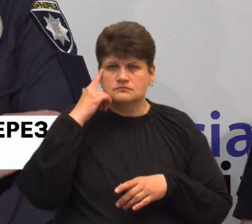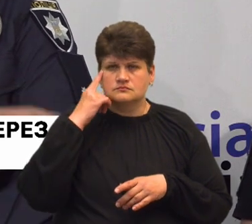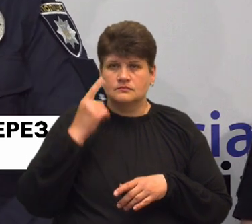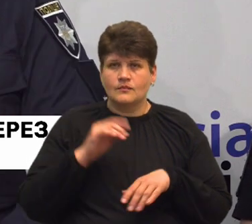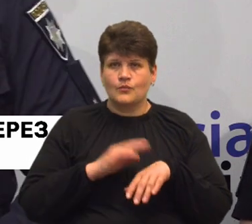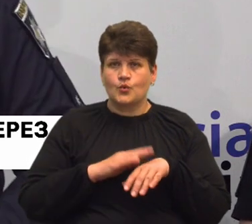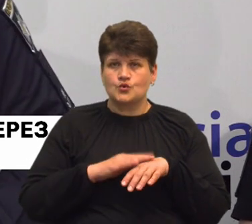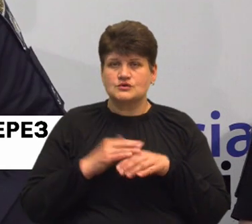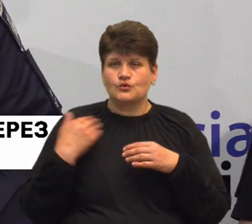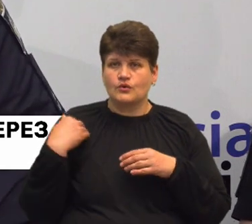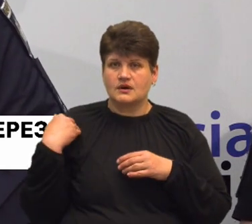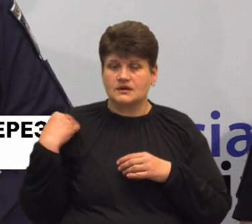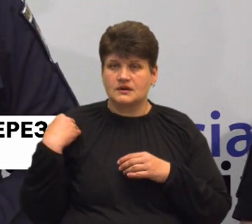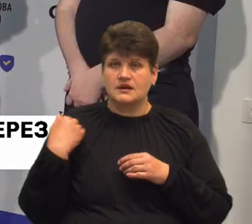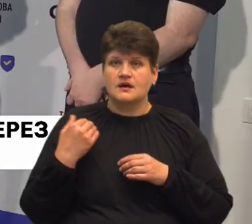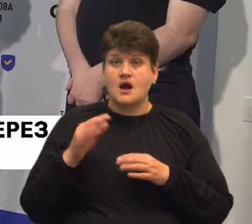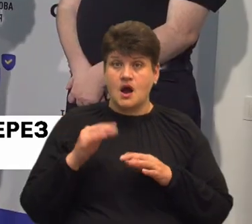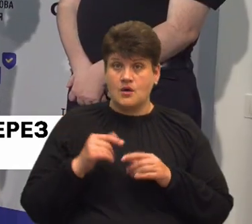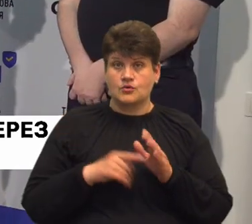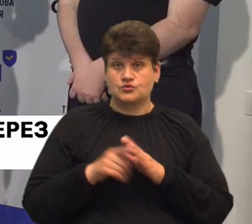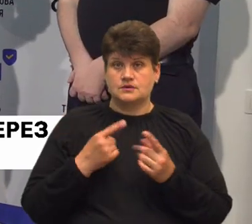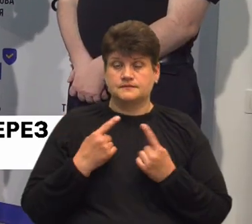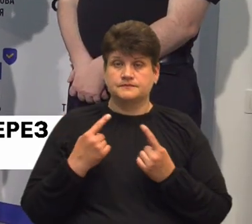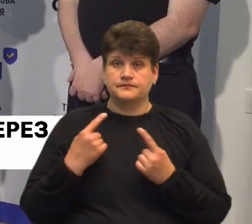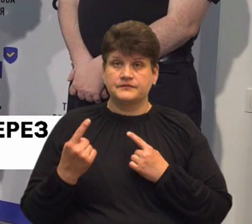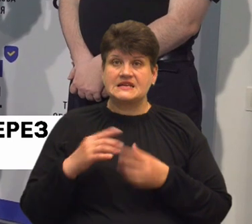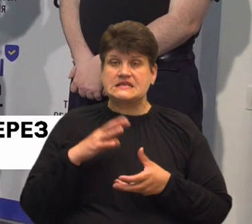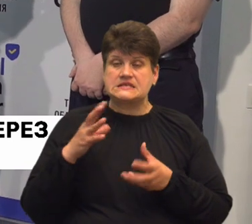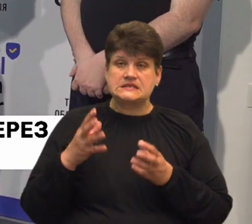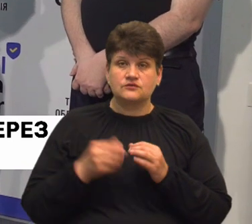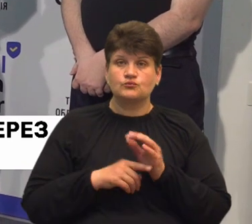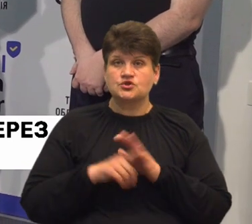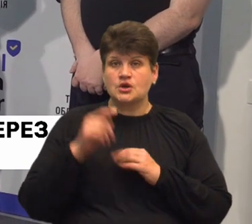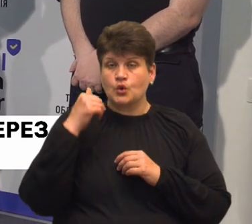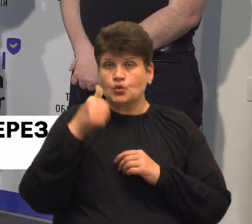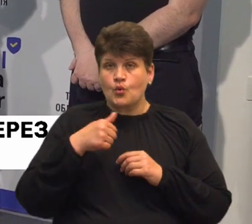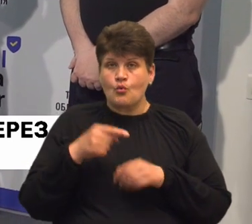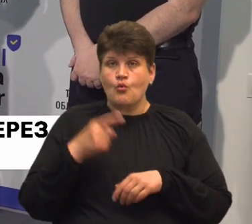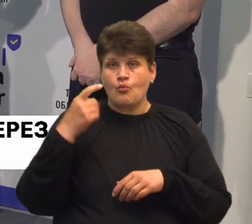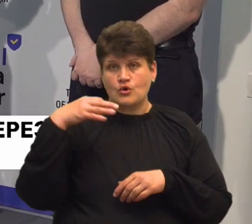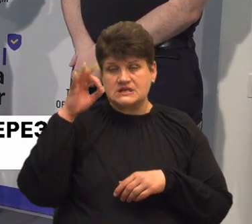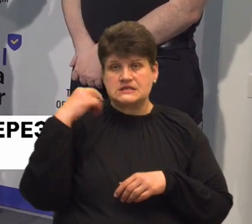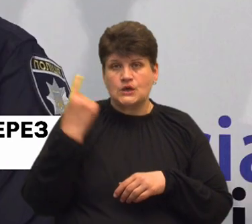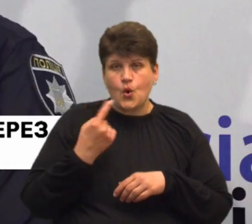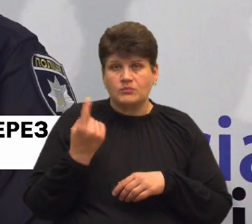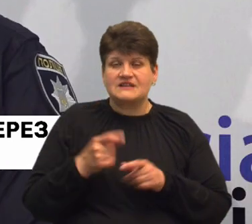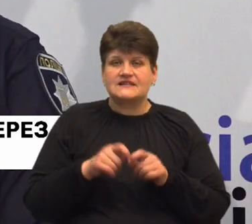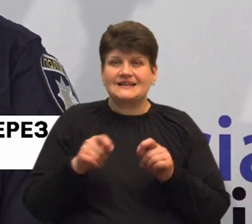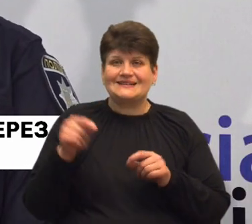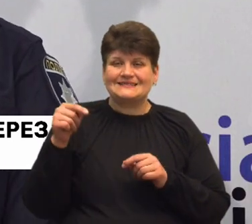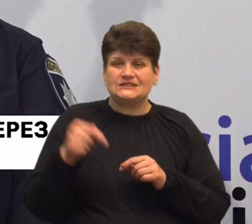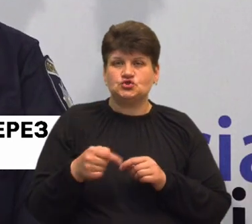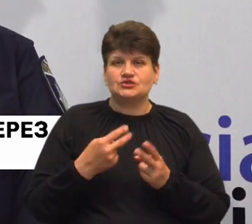вверх, аж тоді починається діалог. Загалом від початку року поліцейські області відкрили понад тисячу кримінальних проваджень через